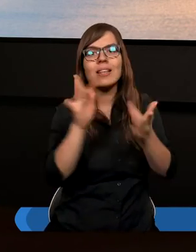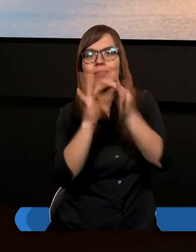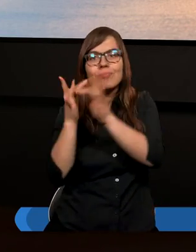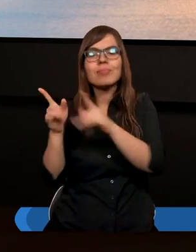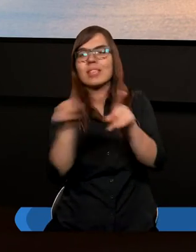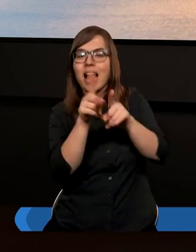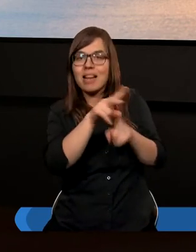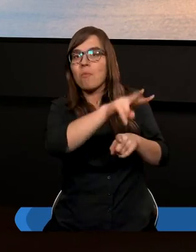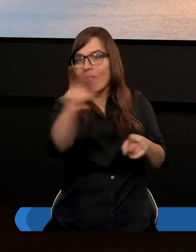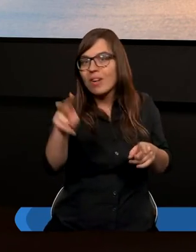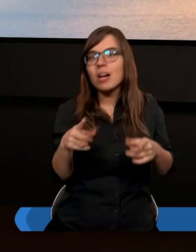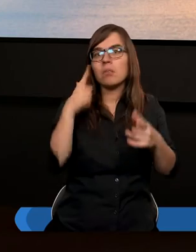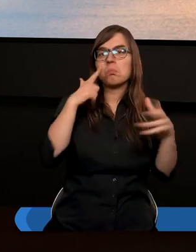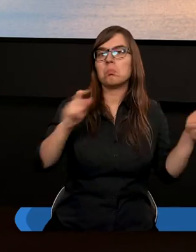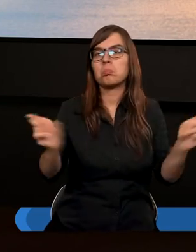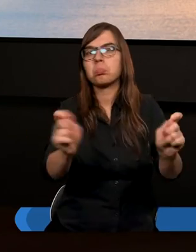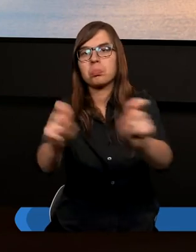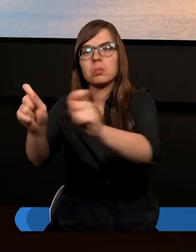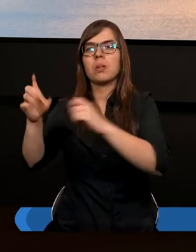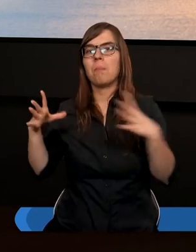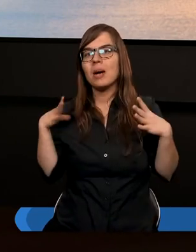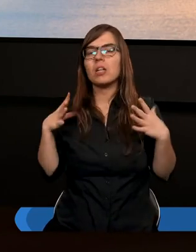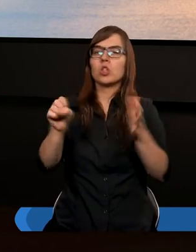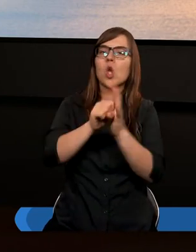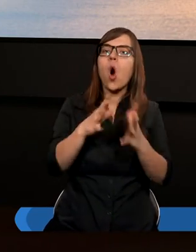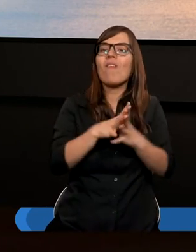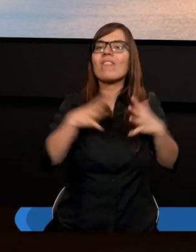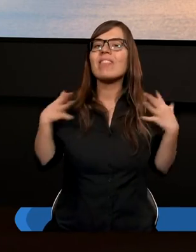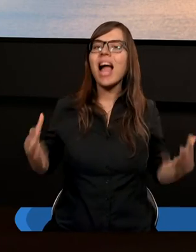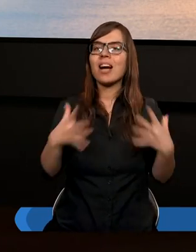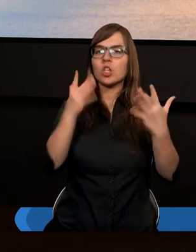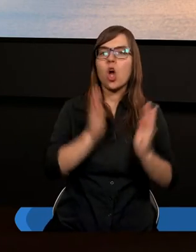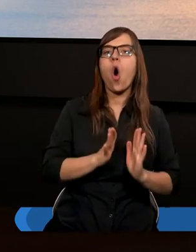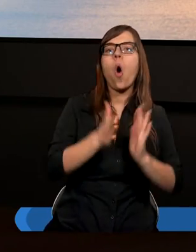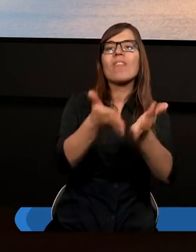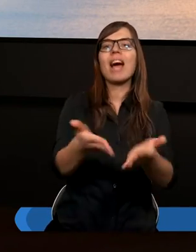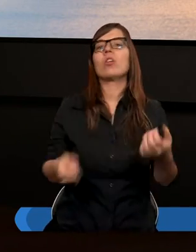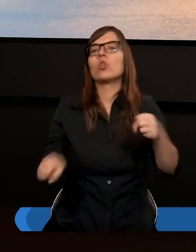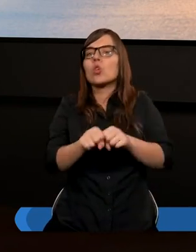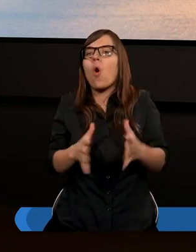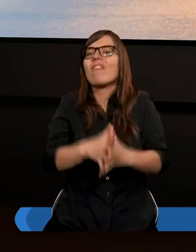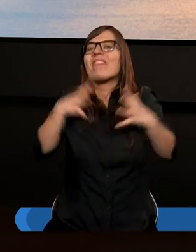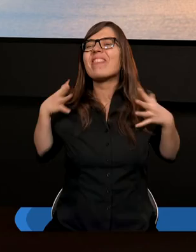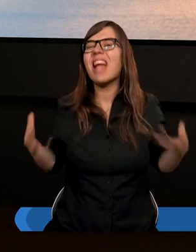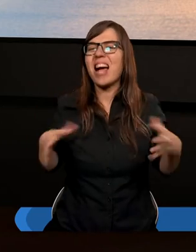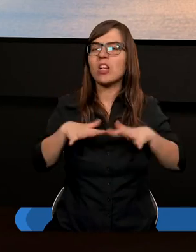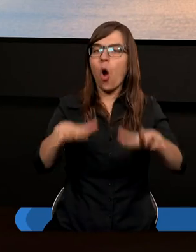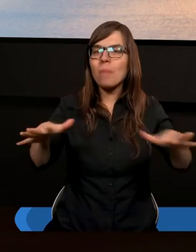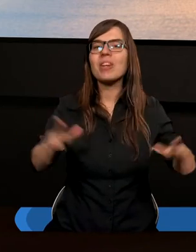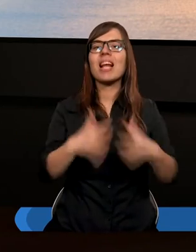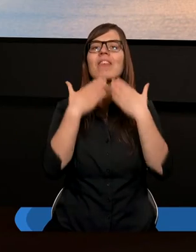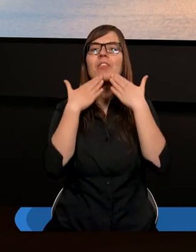również i wy zostaliście pobudzeni do większej ofiarności do większej wdzięczności